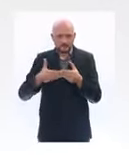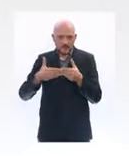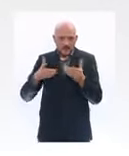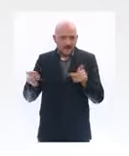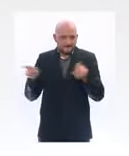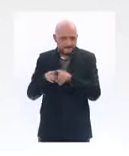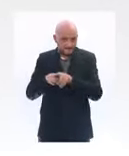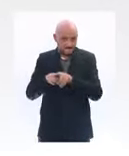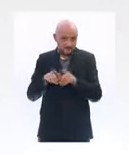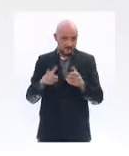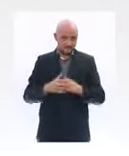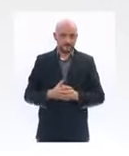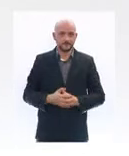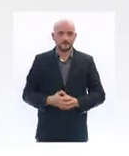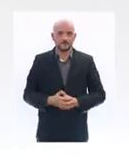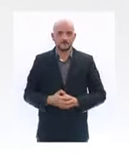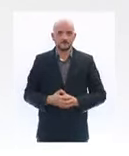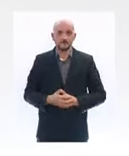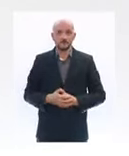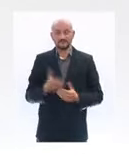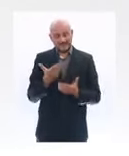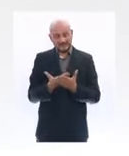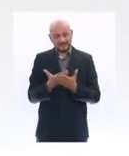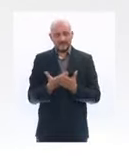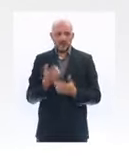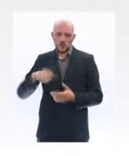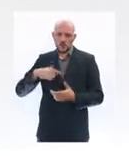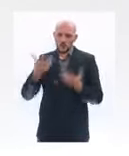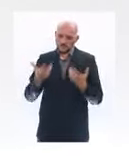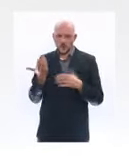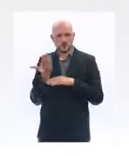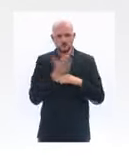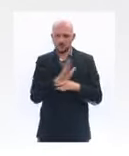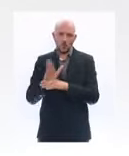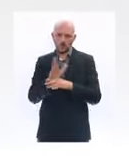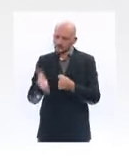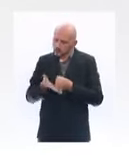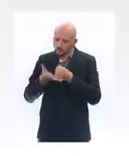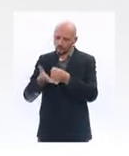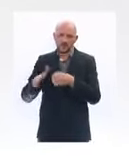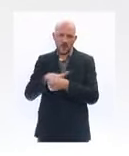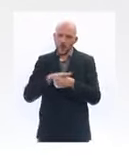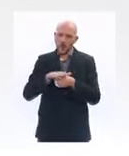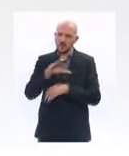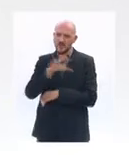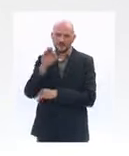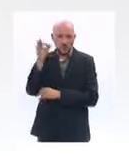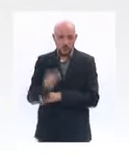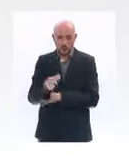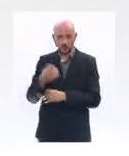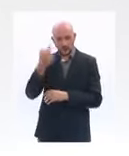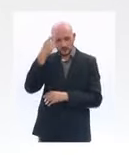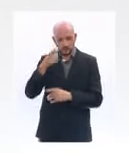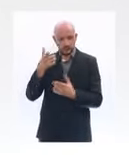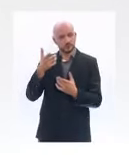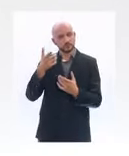depuis le mois de mars. C'est le témoignage du soutien total, financier et moral de l'État.